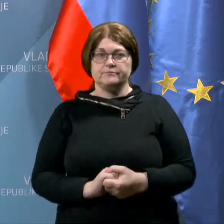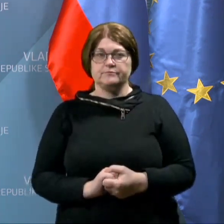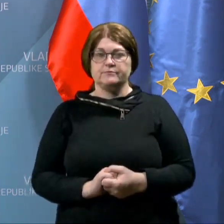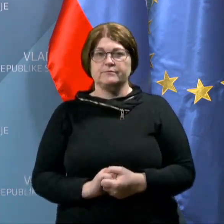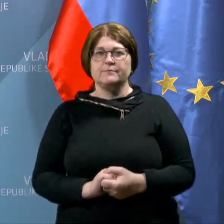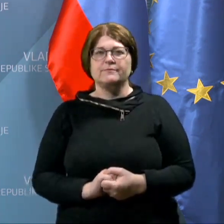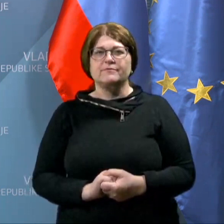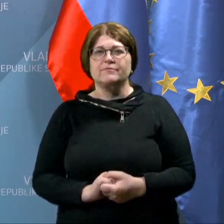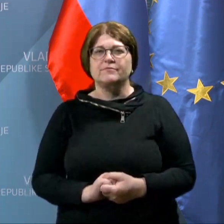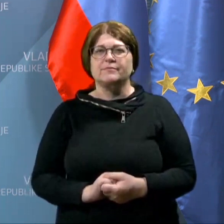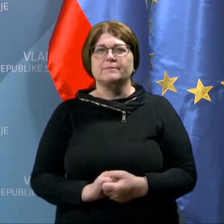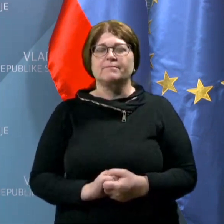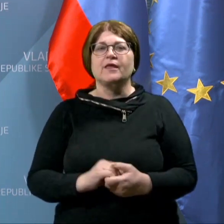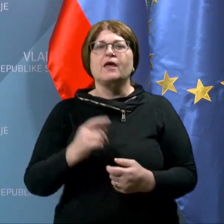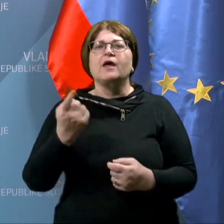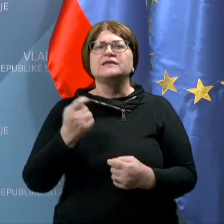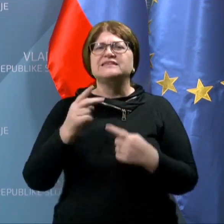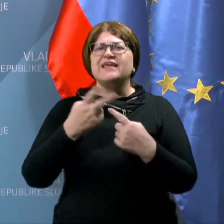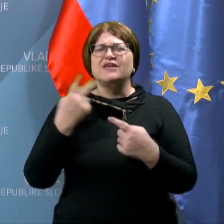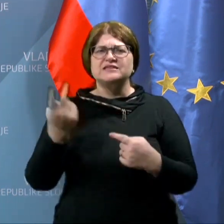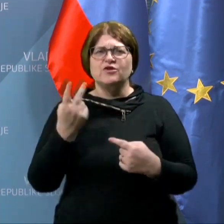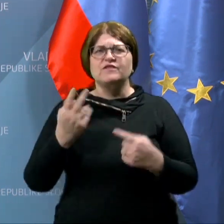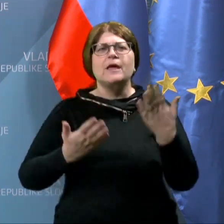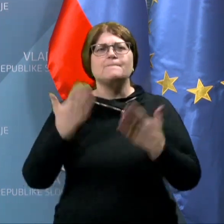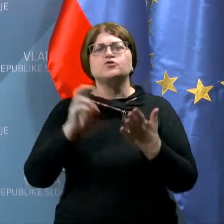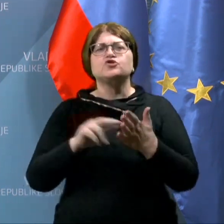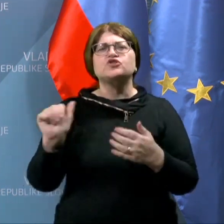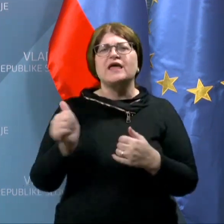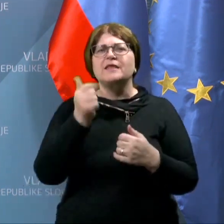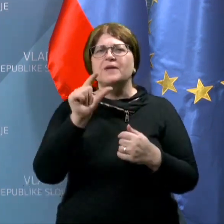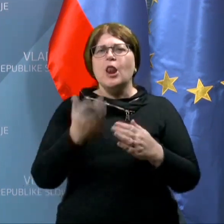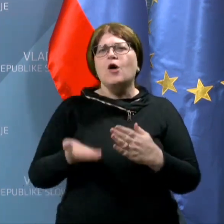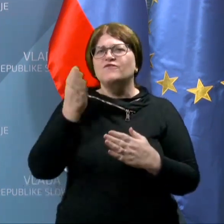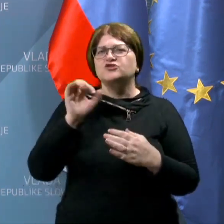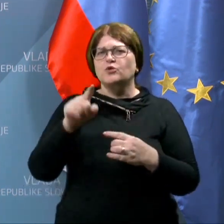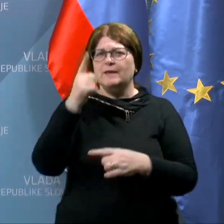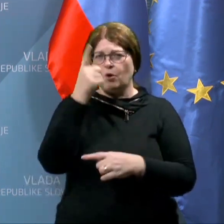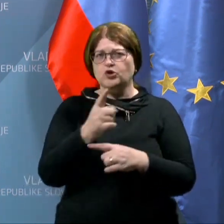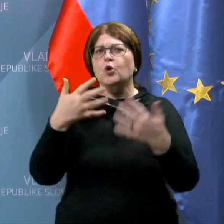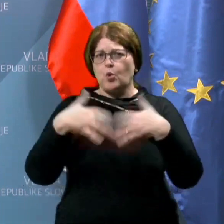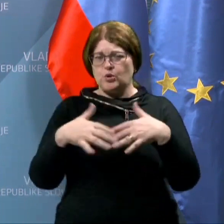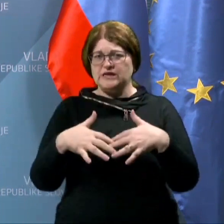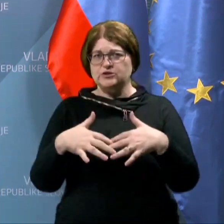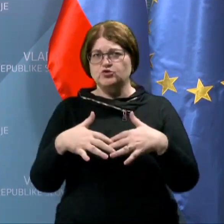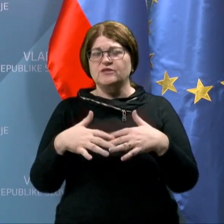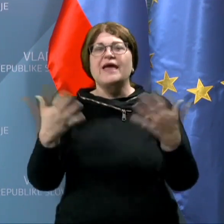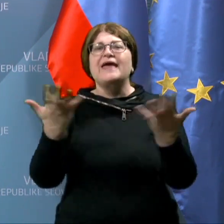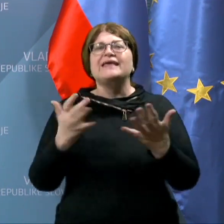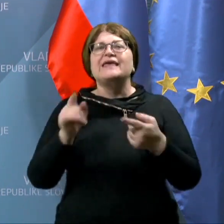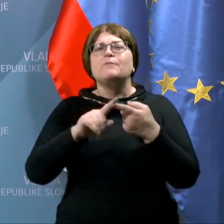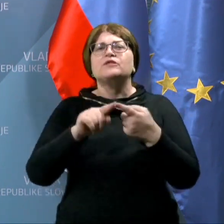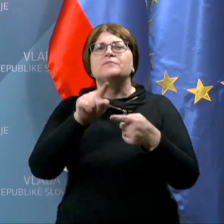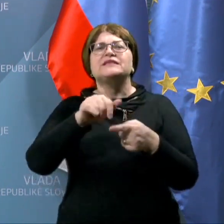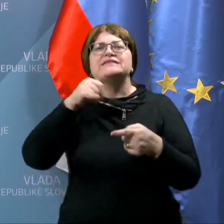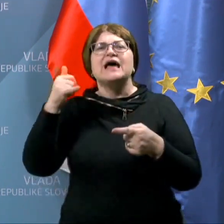Nasti stopar, TV Slovenija. Mogoče, če najprej malo več o tem odloku razložite, kje je potem tista